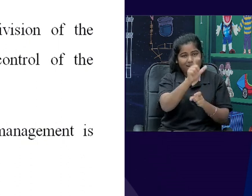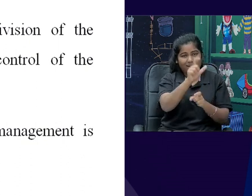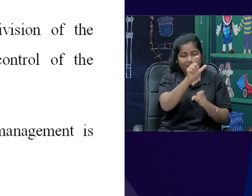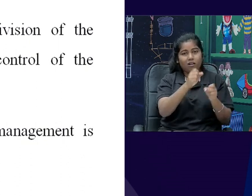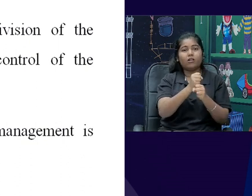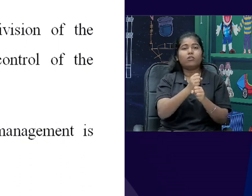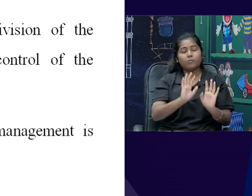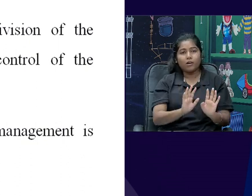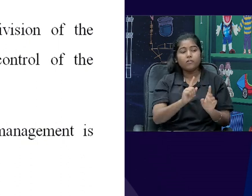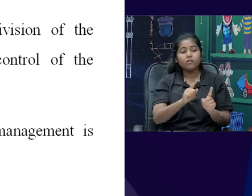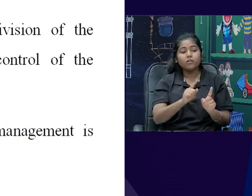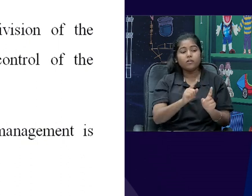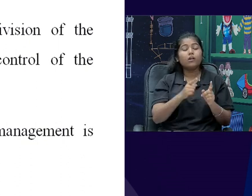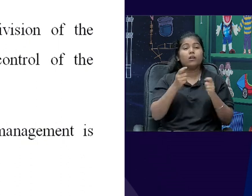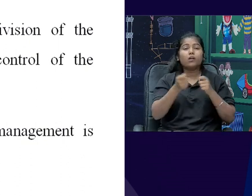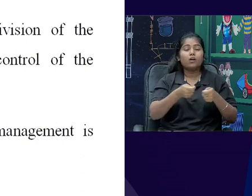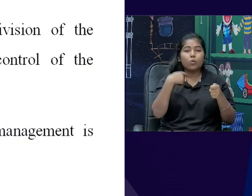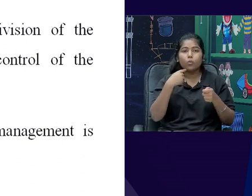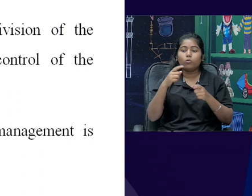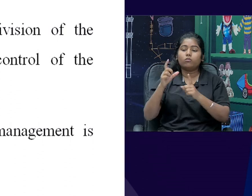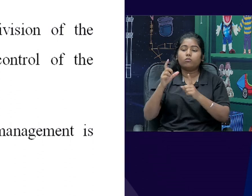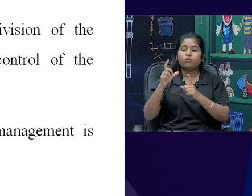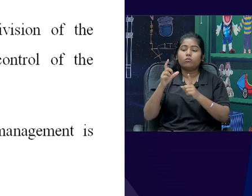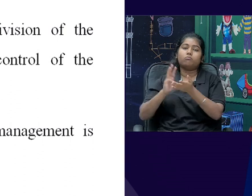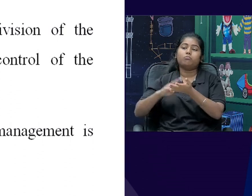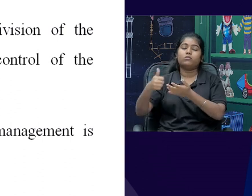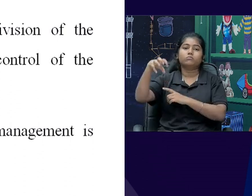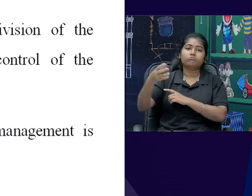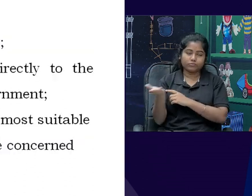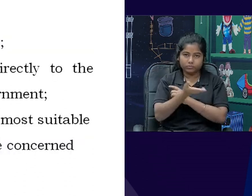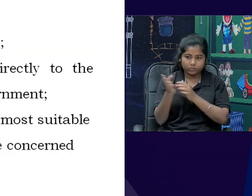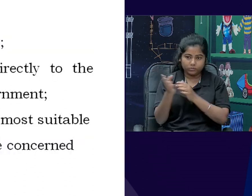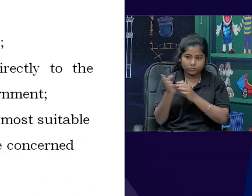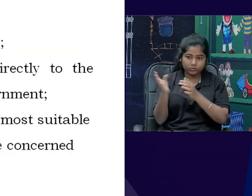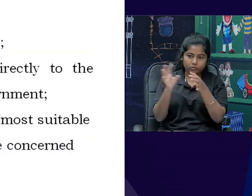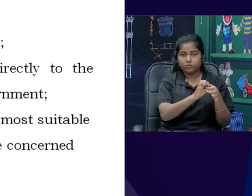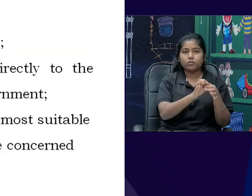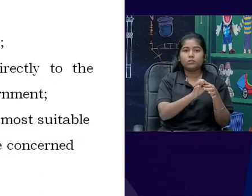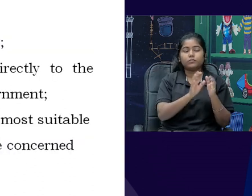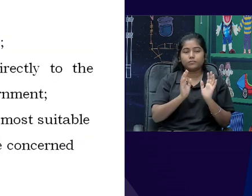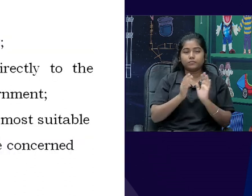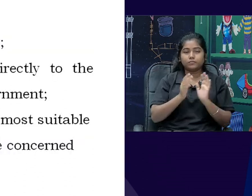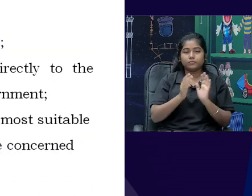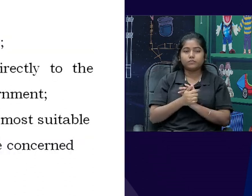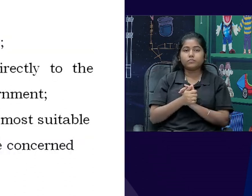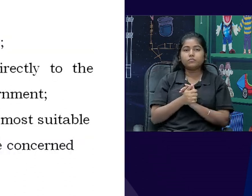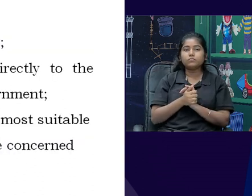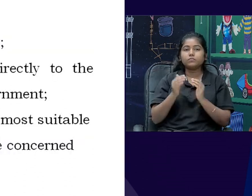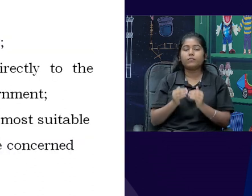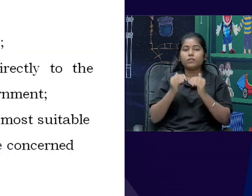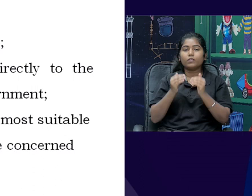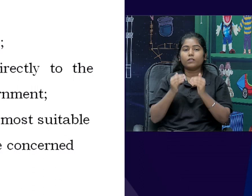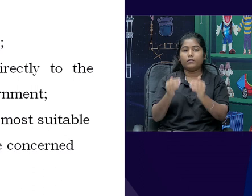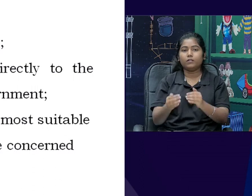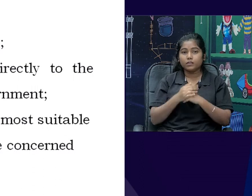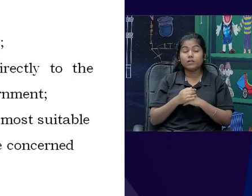control of the ministry, जहां एक minister है, तो they are accountable to the concerned minister, अब हम आते हैं,